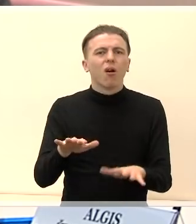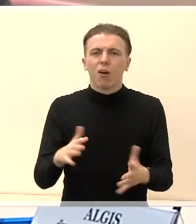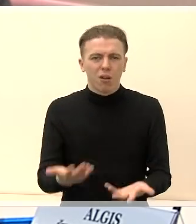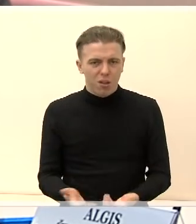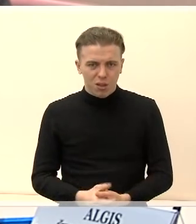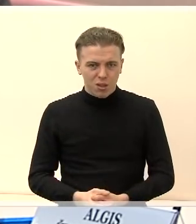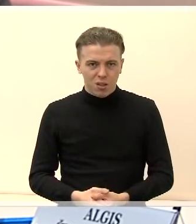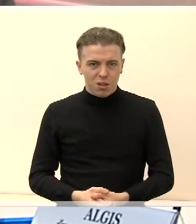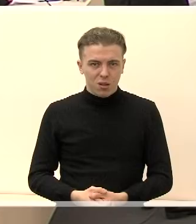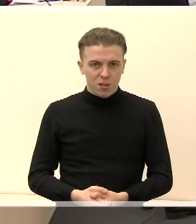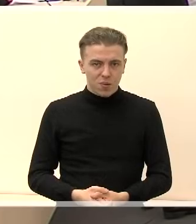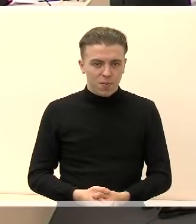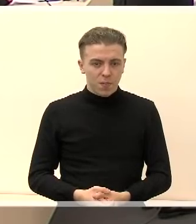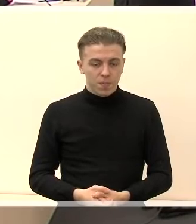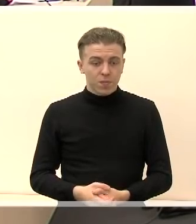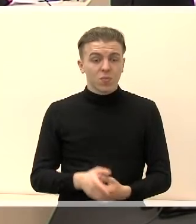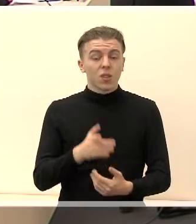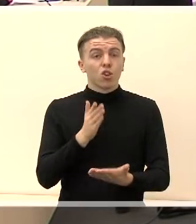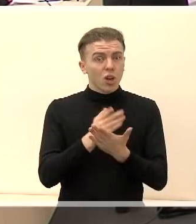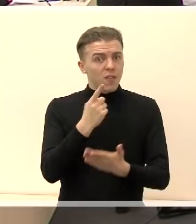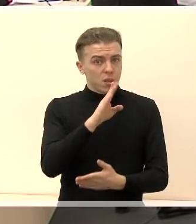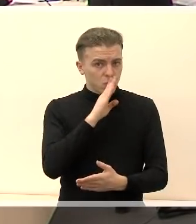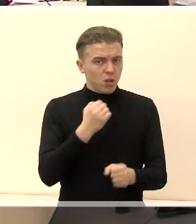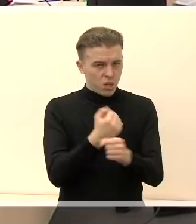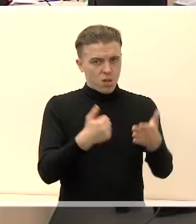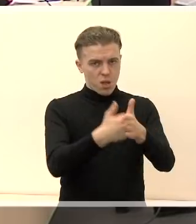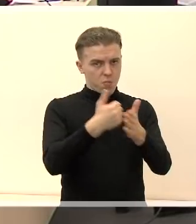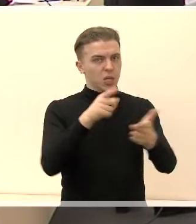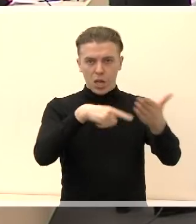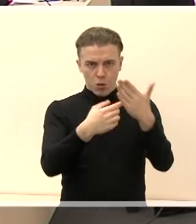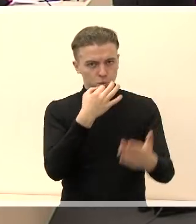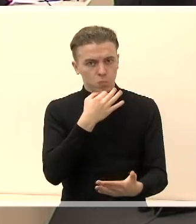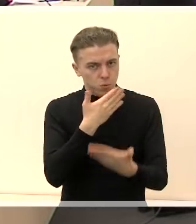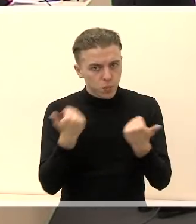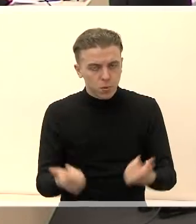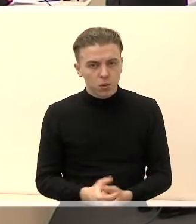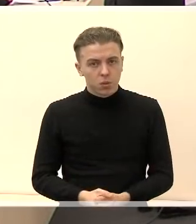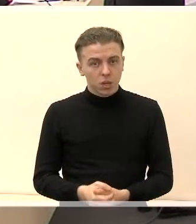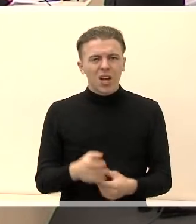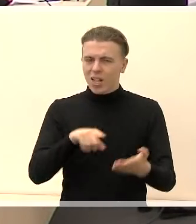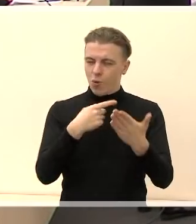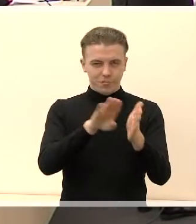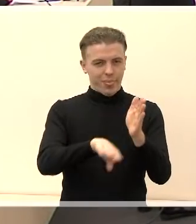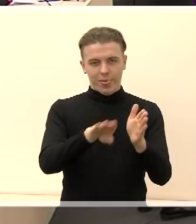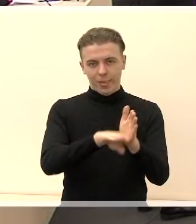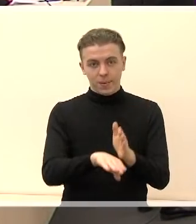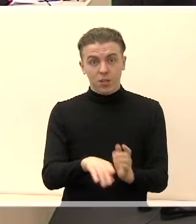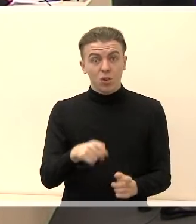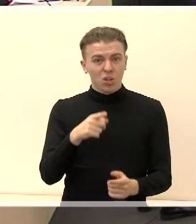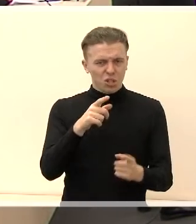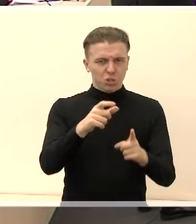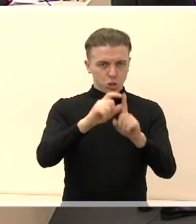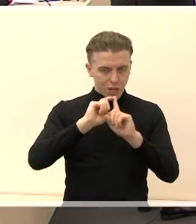Gerbėmėje, turime vieną moterį, gerbkime, ji dar negavo klausimą. O klausimas labai paprastas. Žadate didinti seniūnų